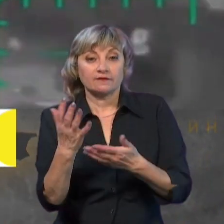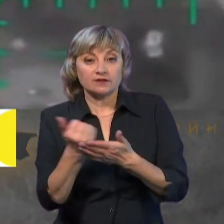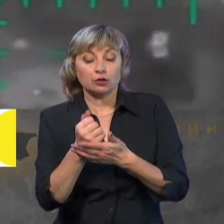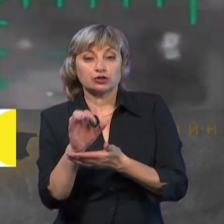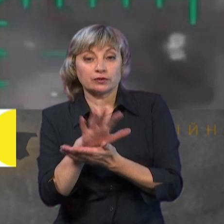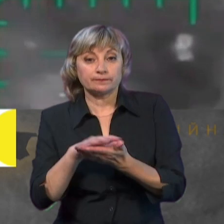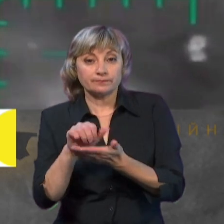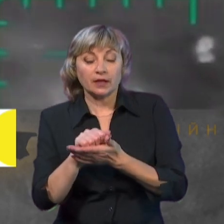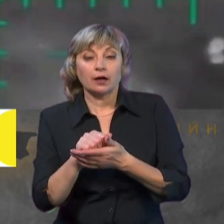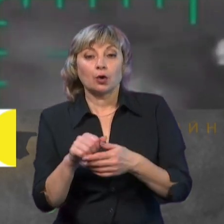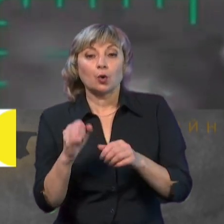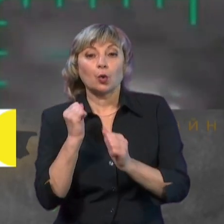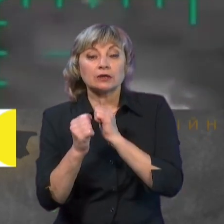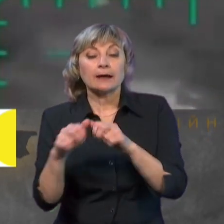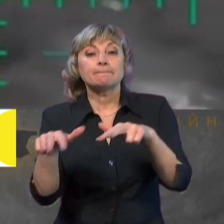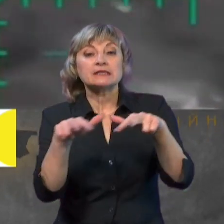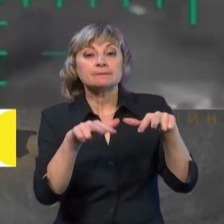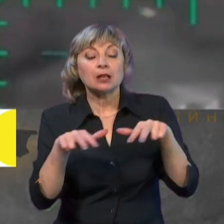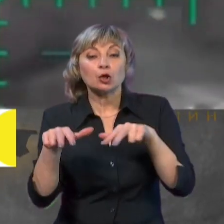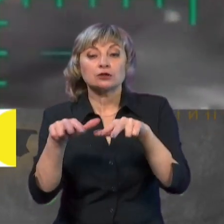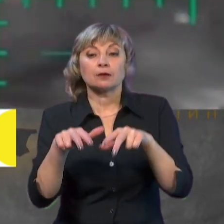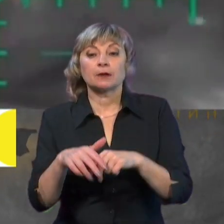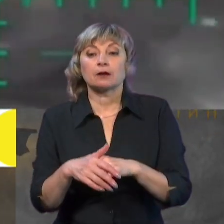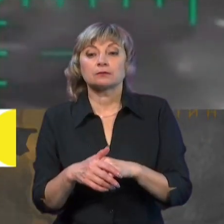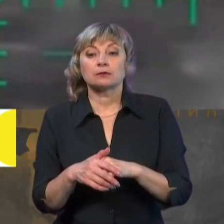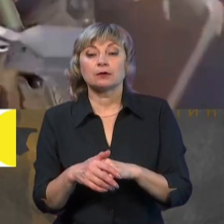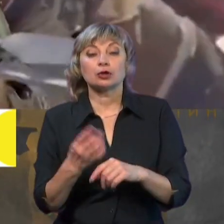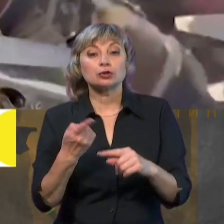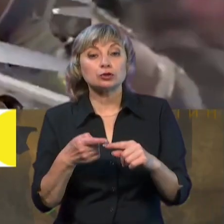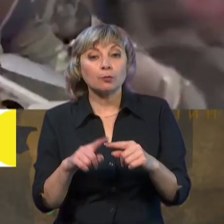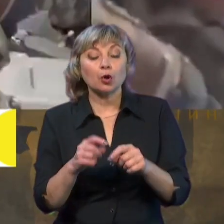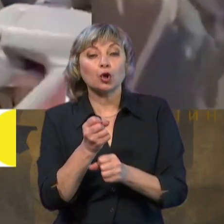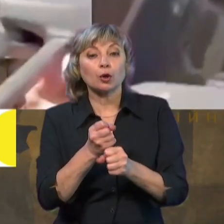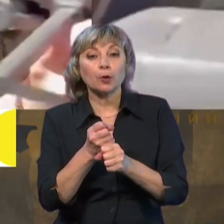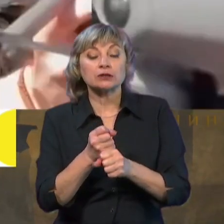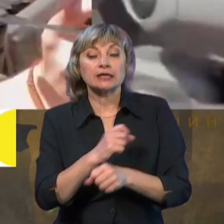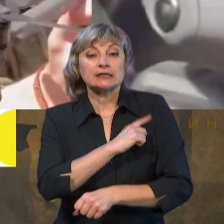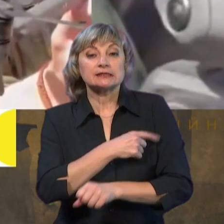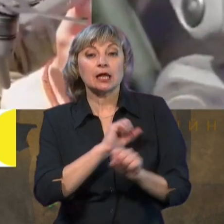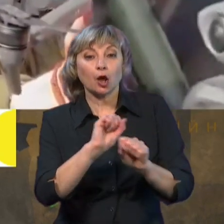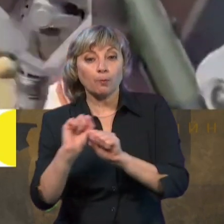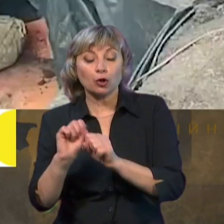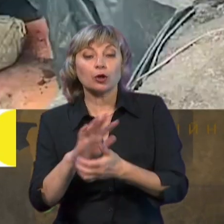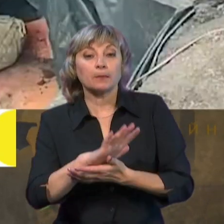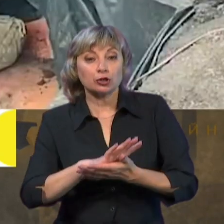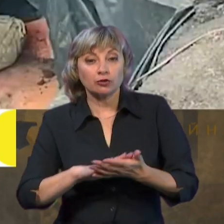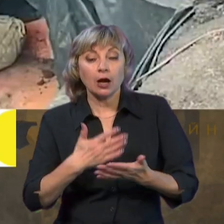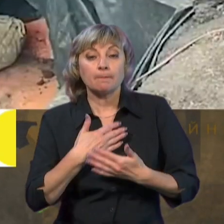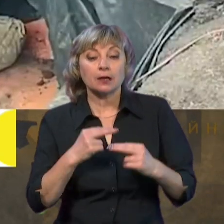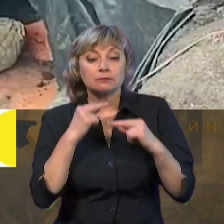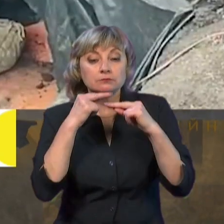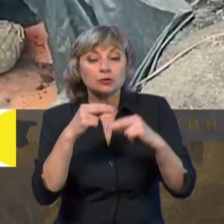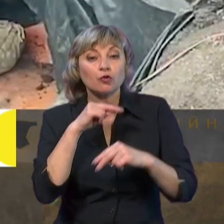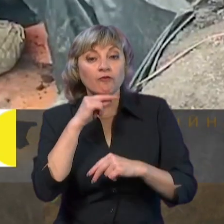рахунок ударного безпілотно-рітального апарату. Тому робота Сил оборони продовжується. Ми акцентуємо